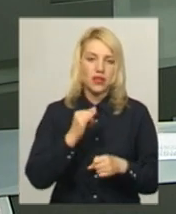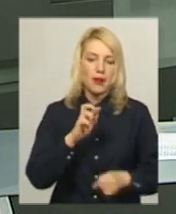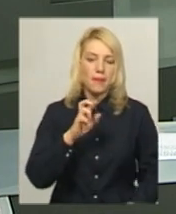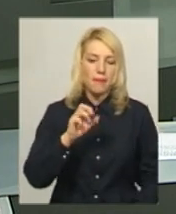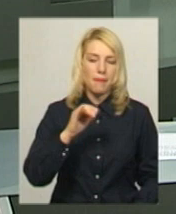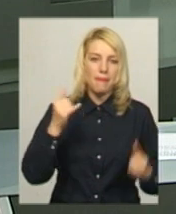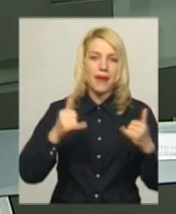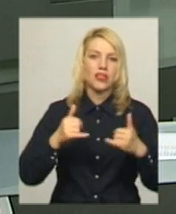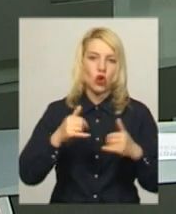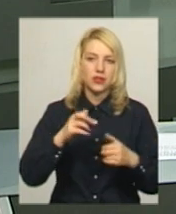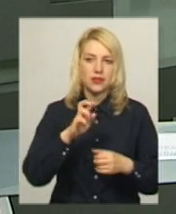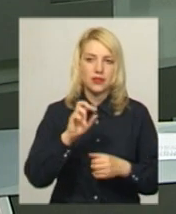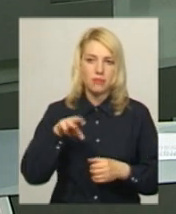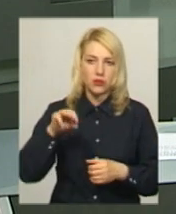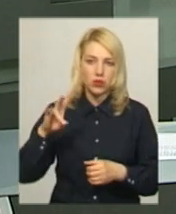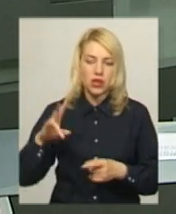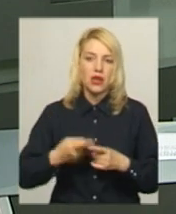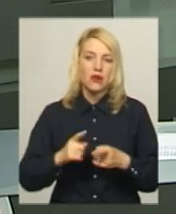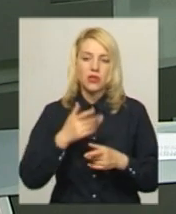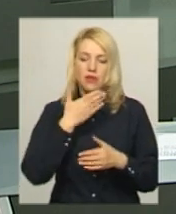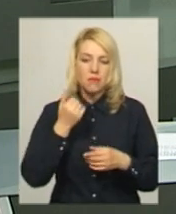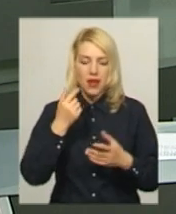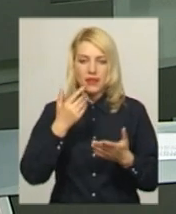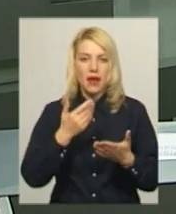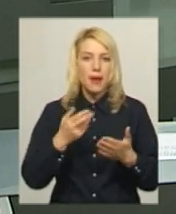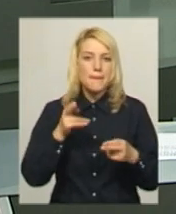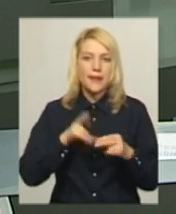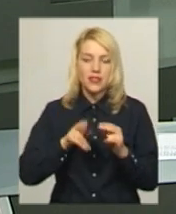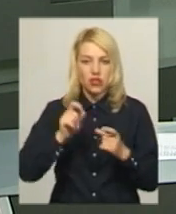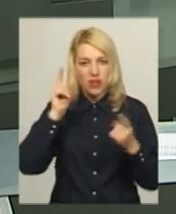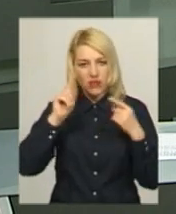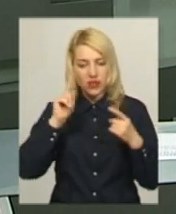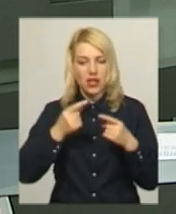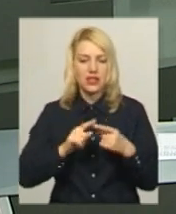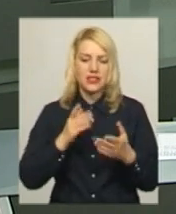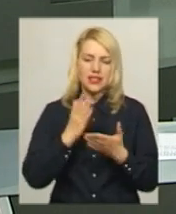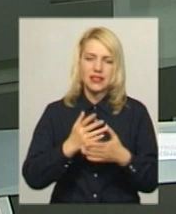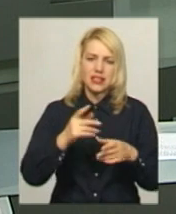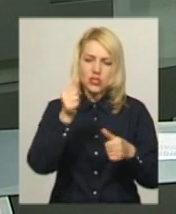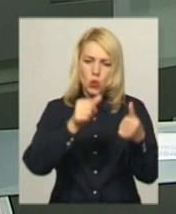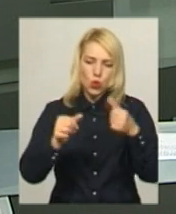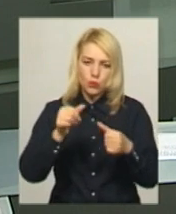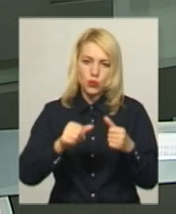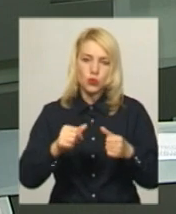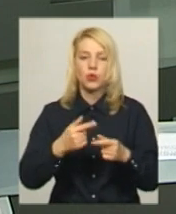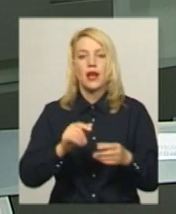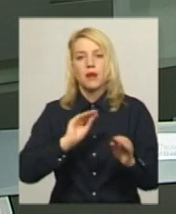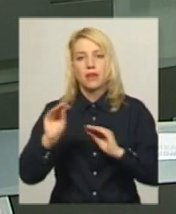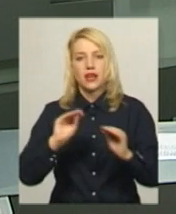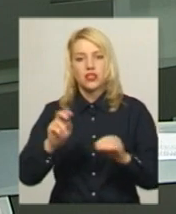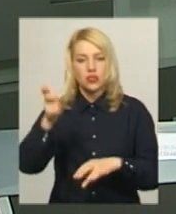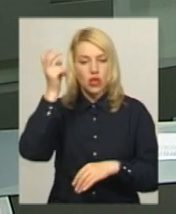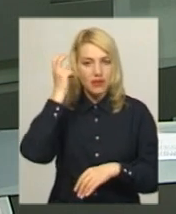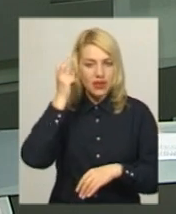тобто казка. Каже, тут немає межі для фантазії. Вироби скульптора прикрашають садиби мешканців Києва та області. З